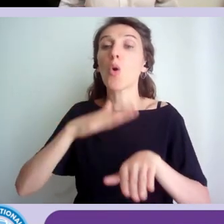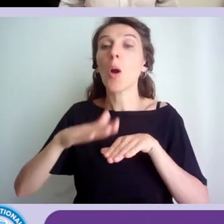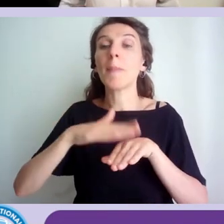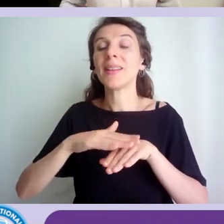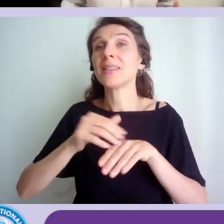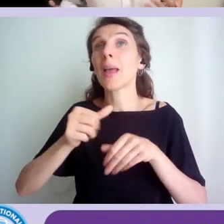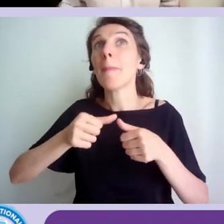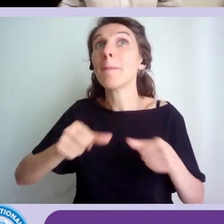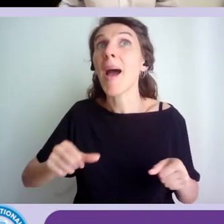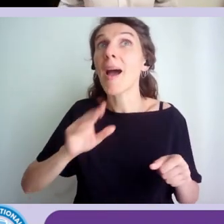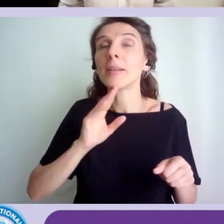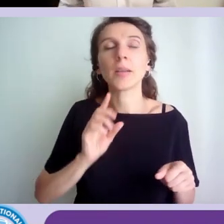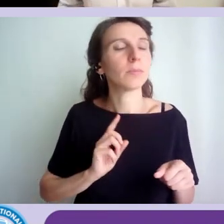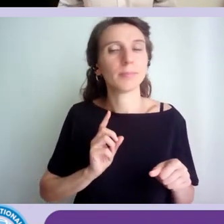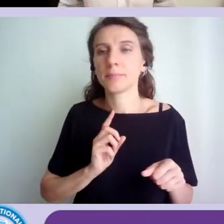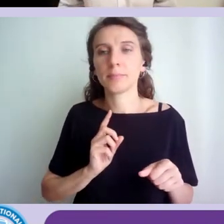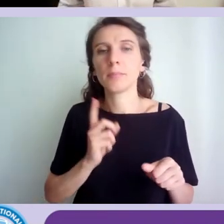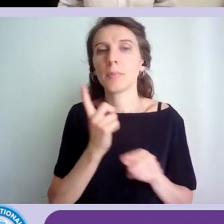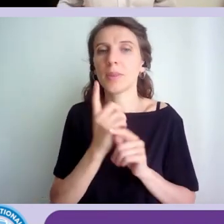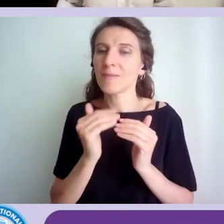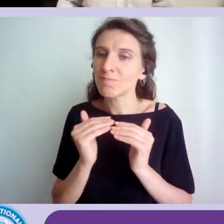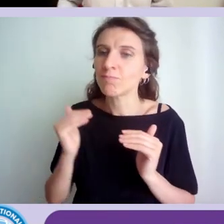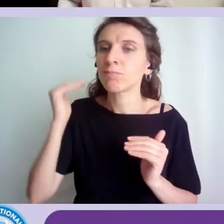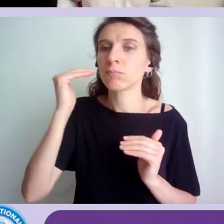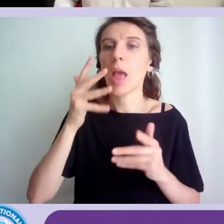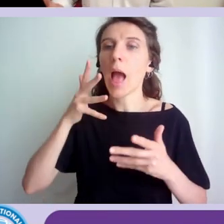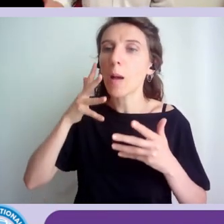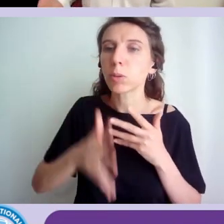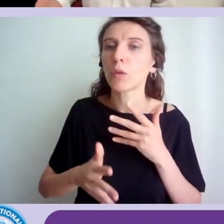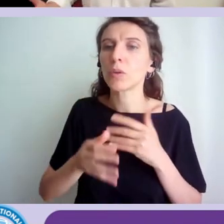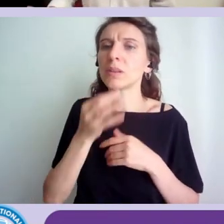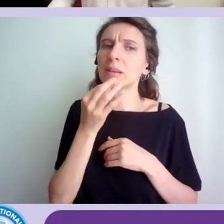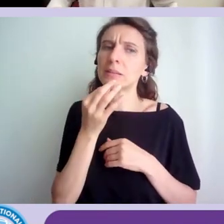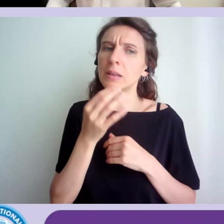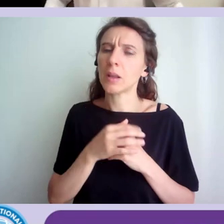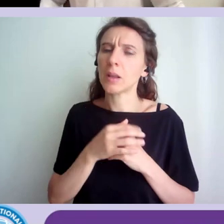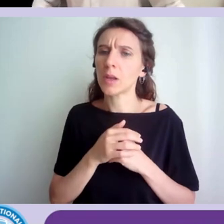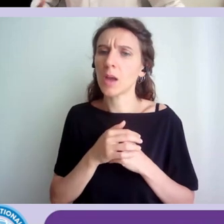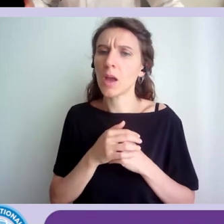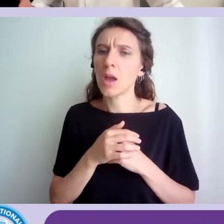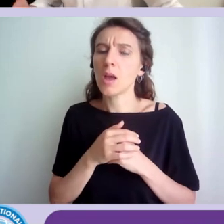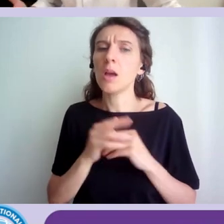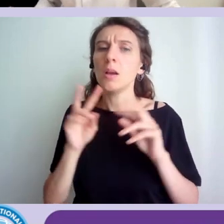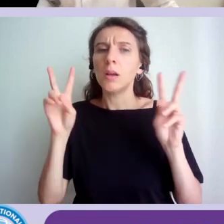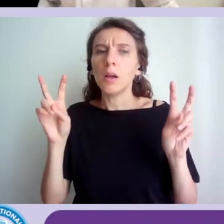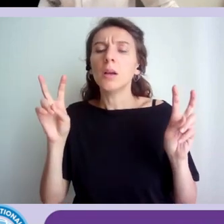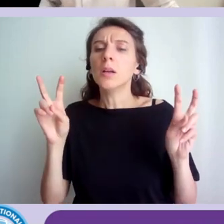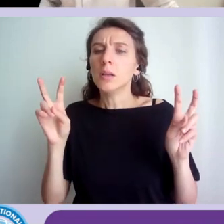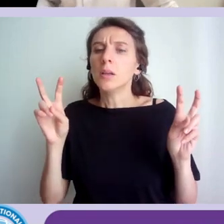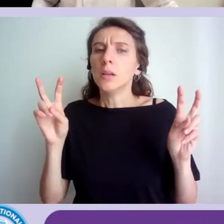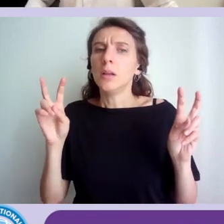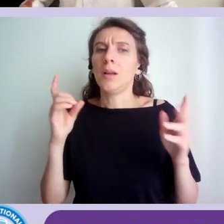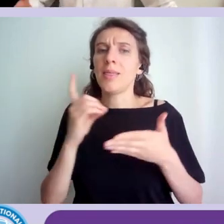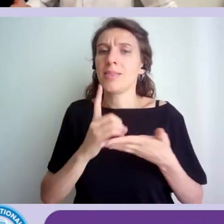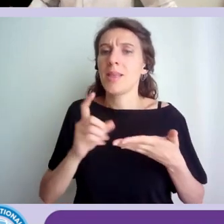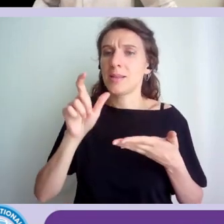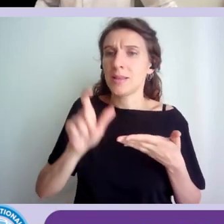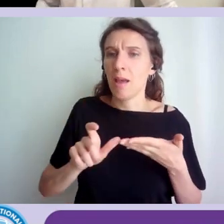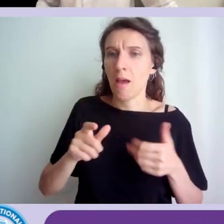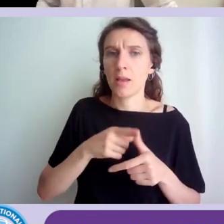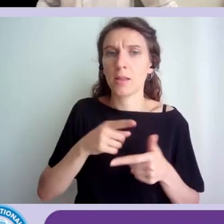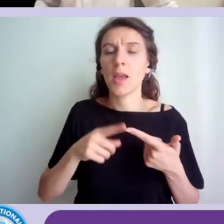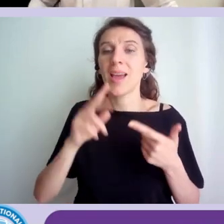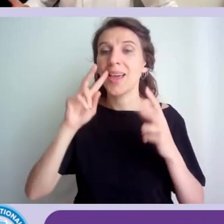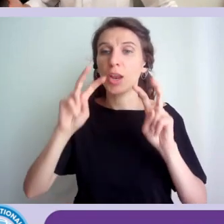base, ma anche abbastanza approfondite. Che cosa vuol dire che mi riferisco ai designer, ai